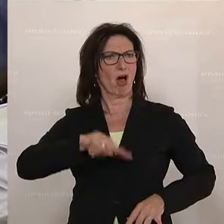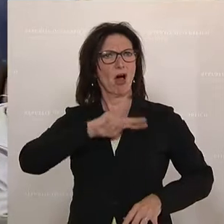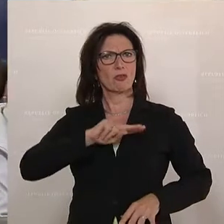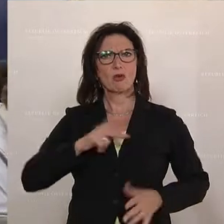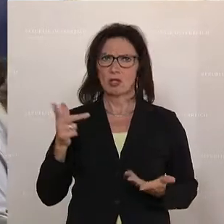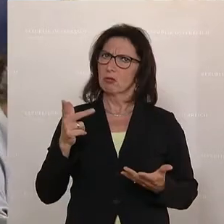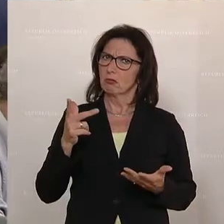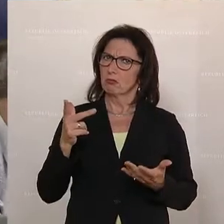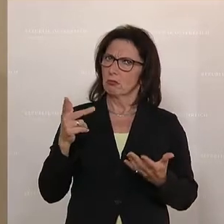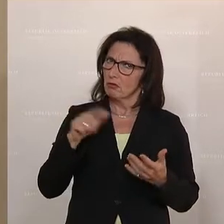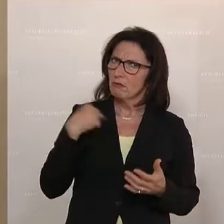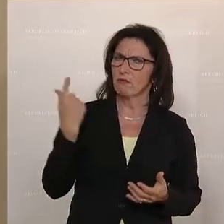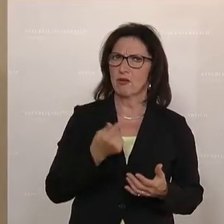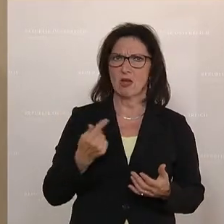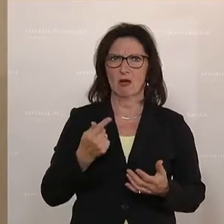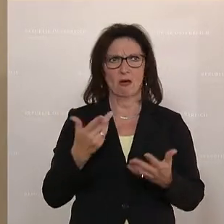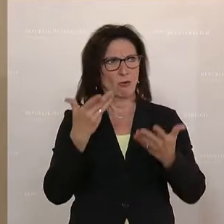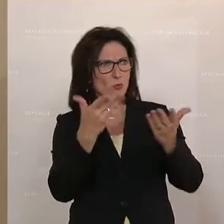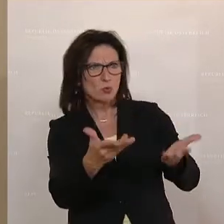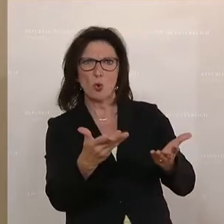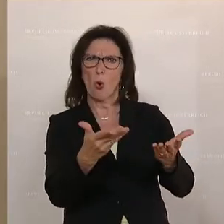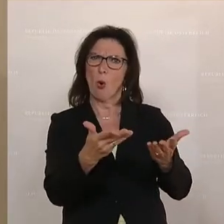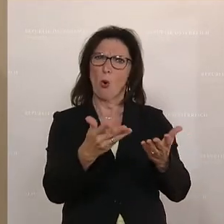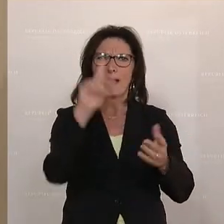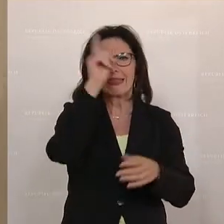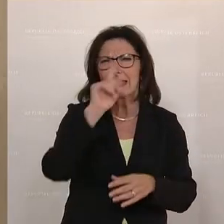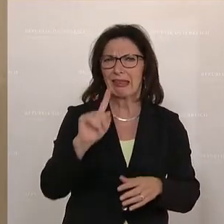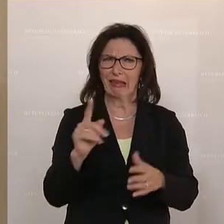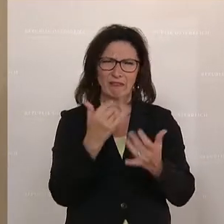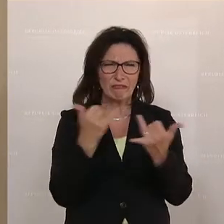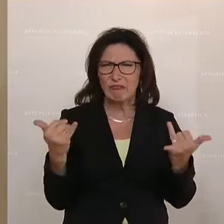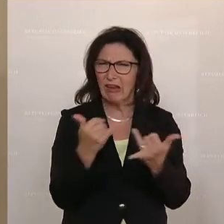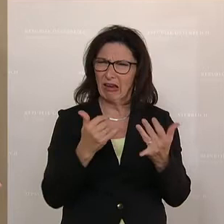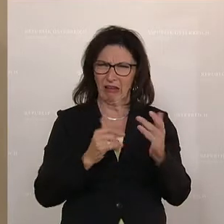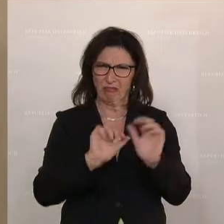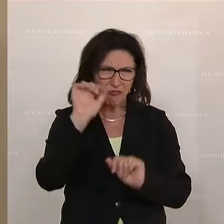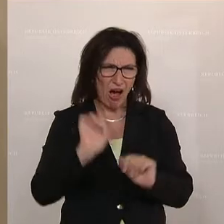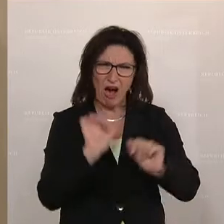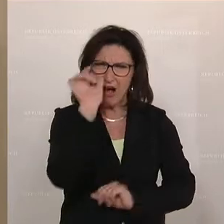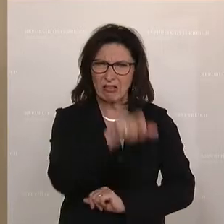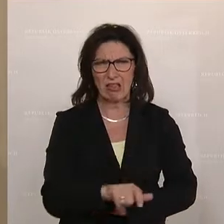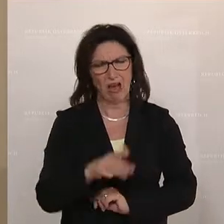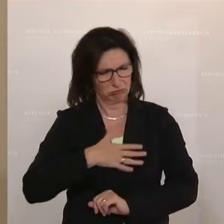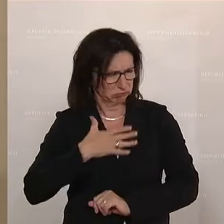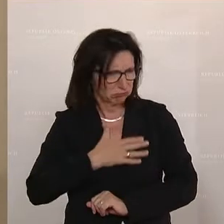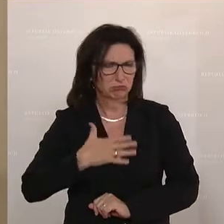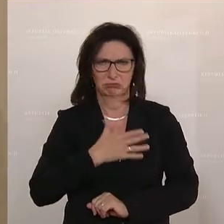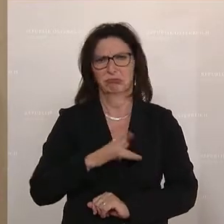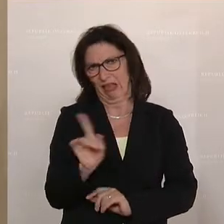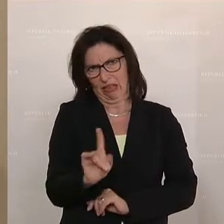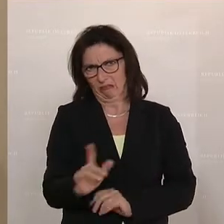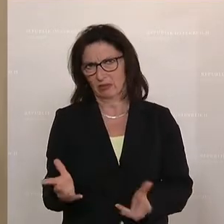Mitgeschöpfen auf teilweise so schäbige und schändliche Weise umgegangen wird. Das ist das eine. Das andere ist jetzt das Gesetzespaket.